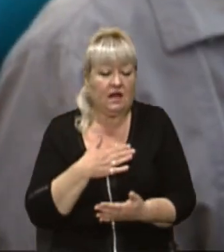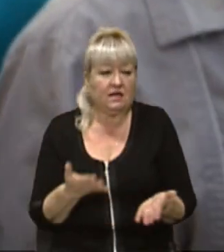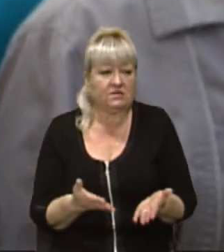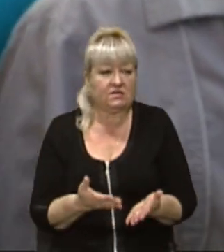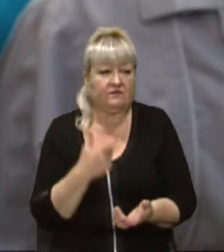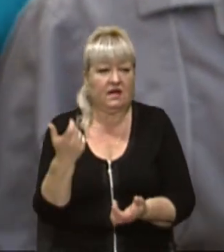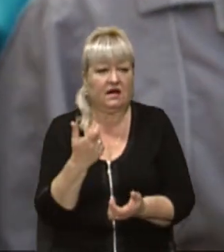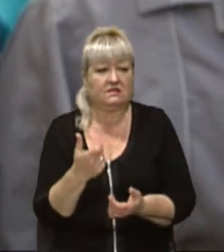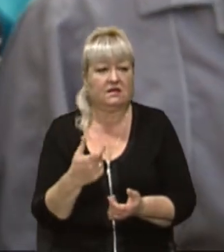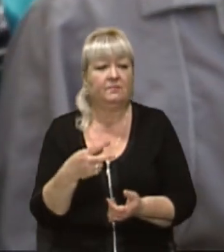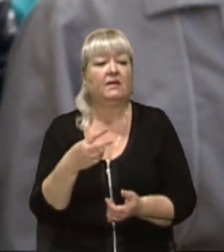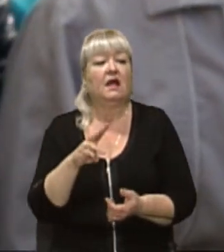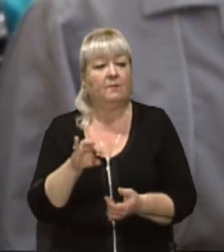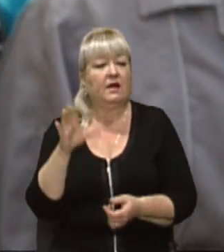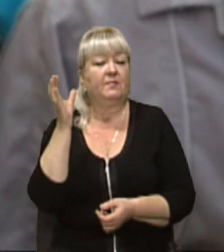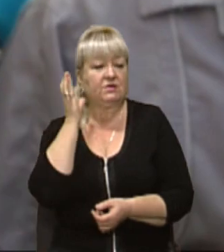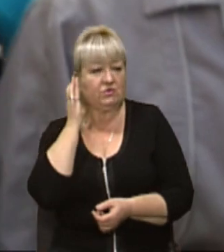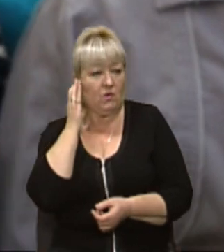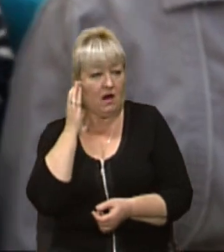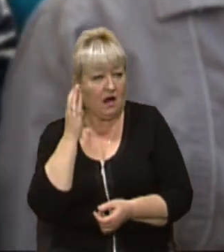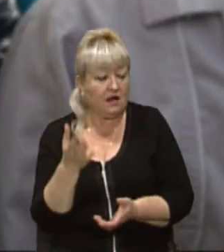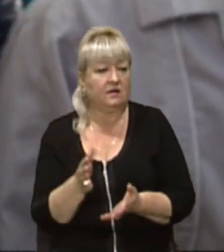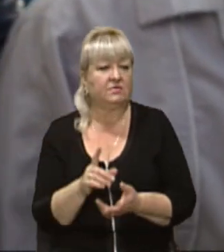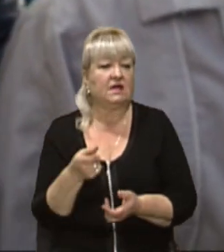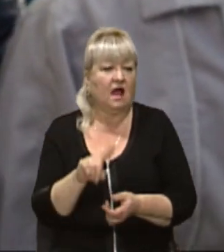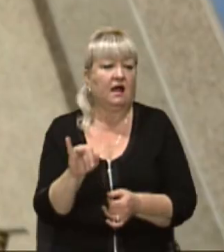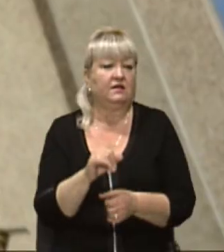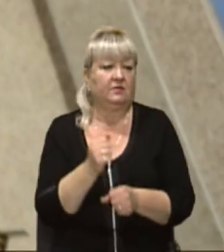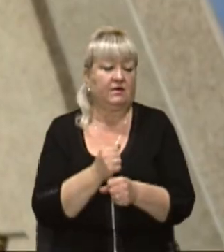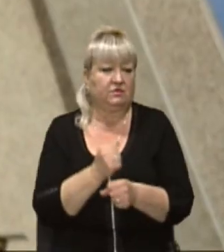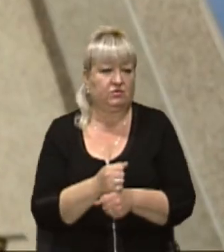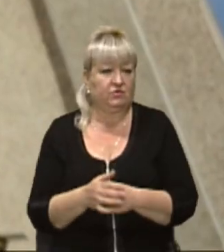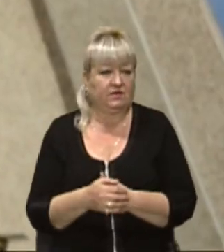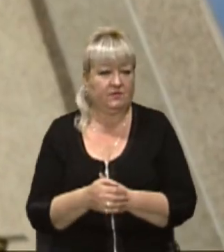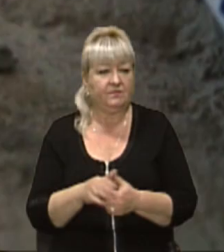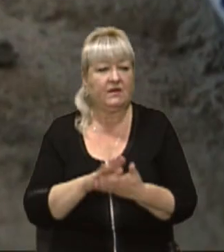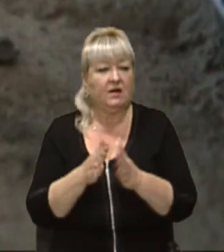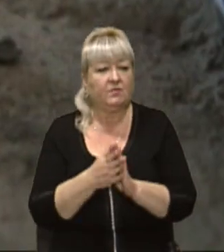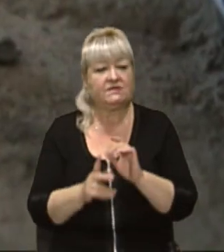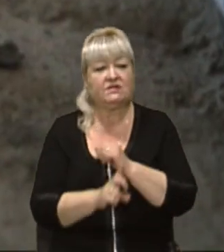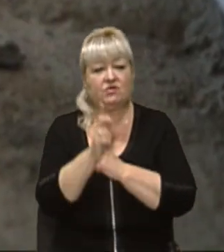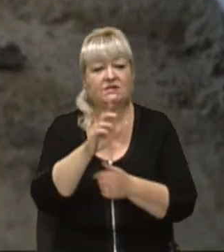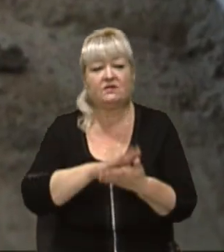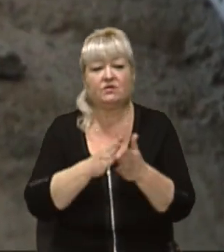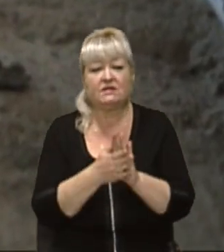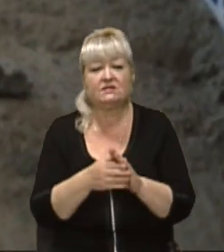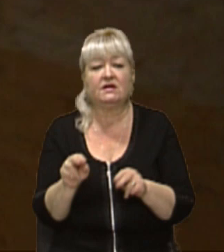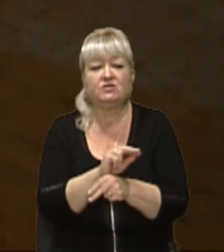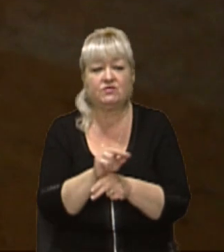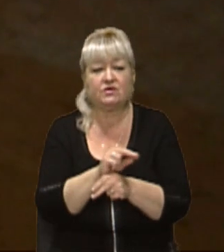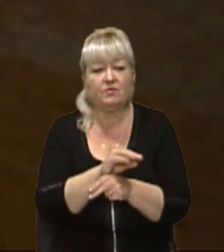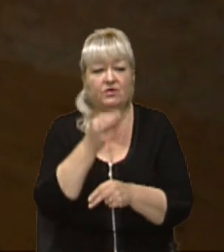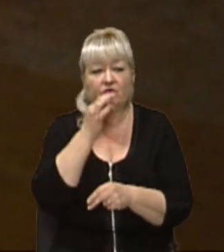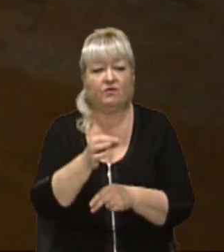обласник. Ми прислухаємося, але і працюємо. Позицію церкви щодо ситуації з ремонтом озвучує після